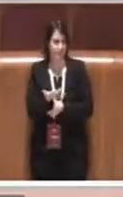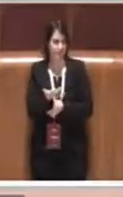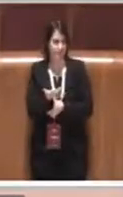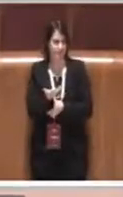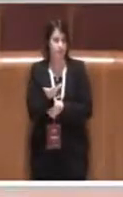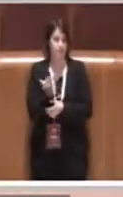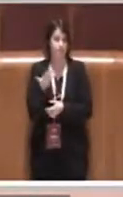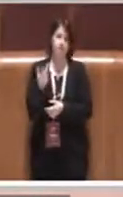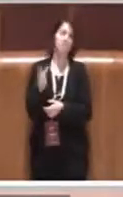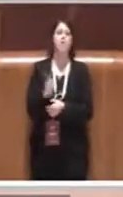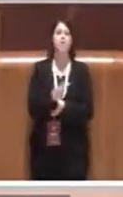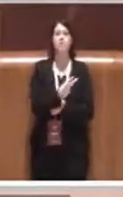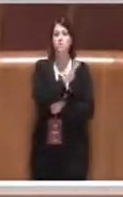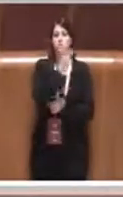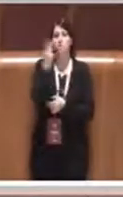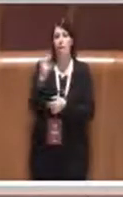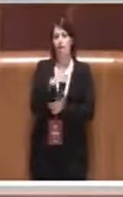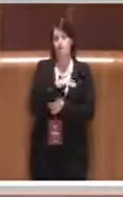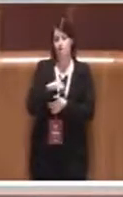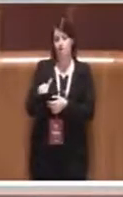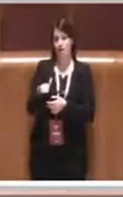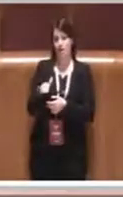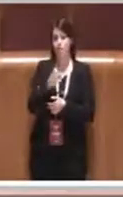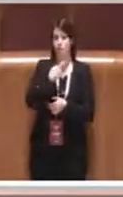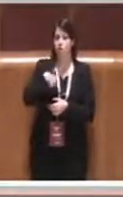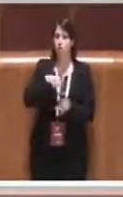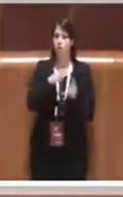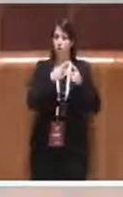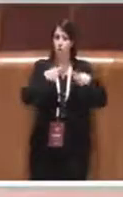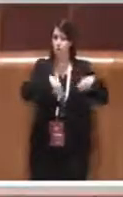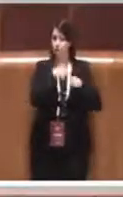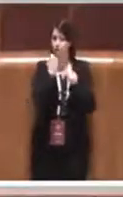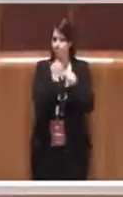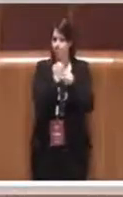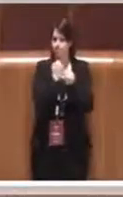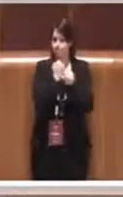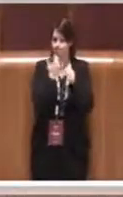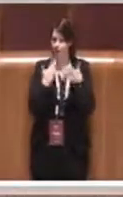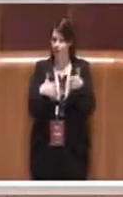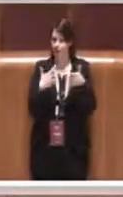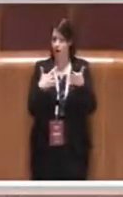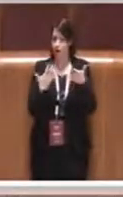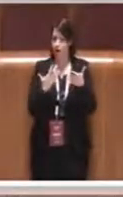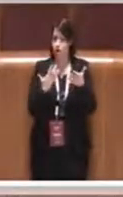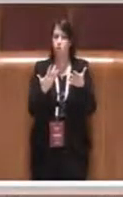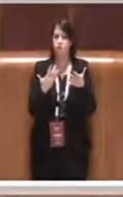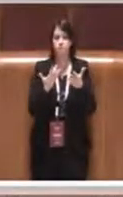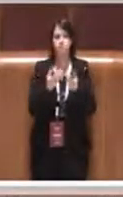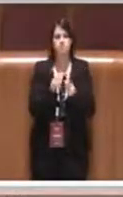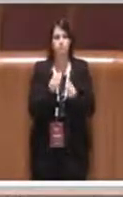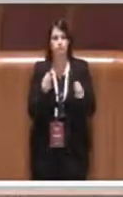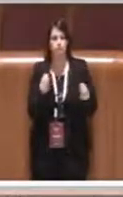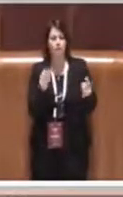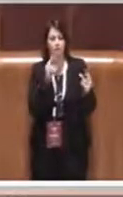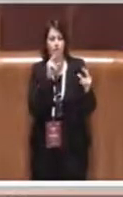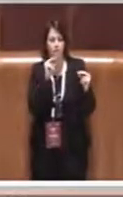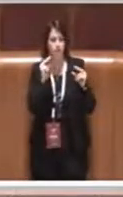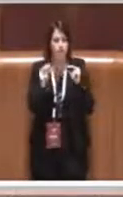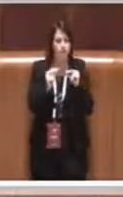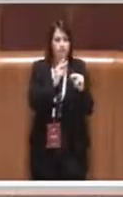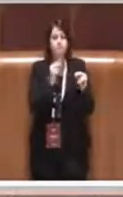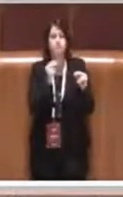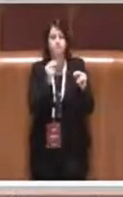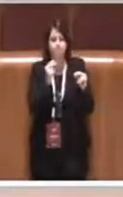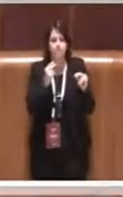dei due anni e mezzo di lavori di commissione abbiamo incontrato molto spesso dei problemi di